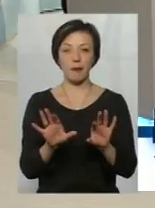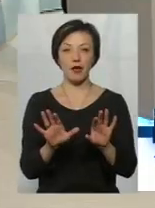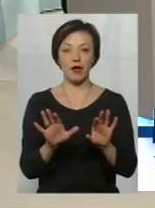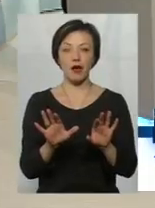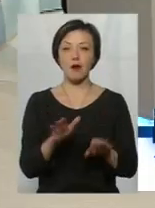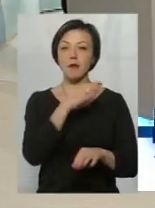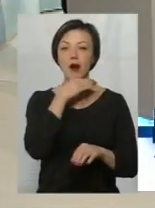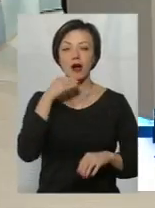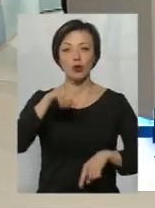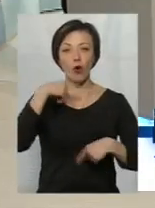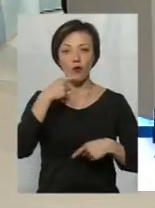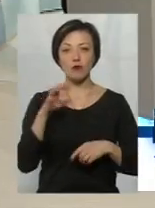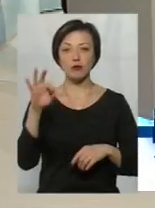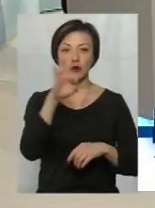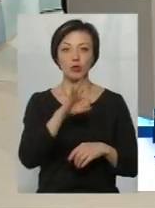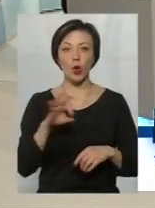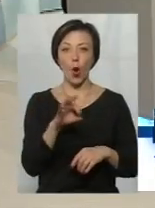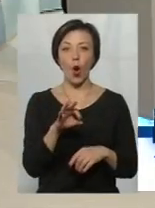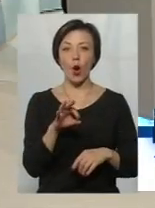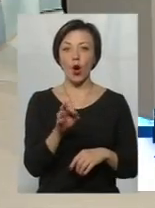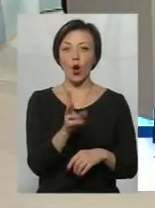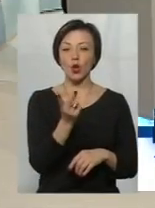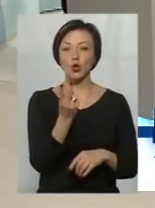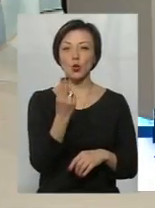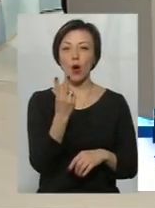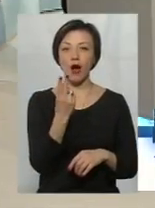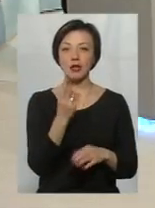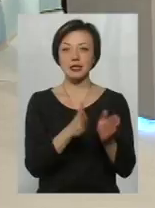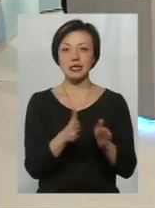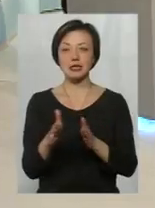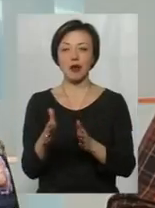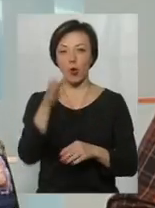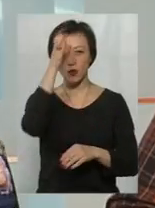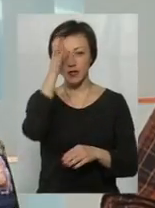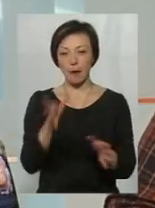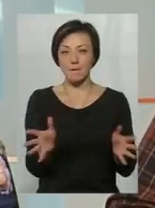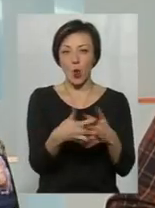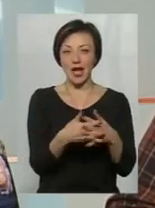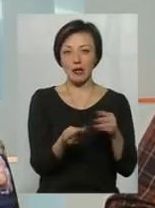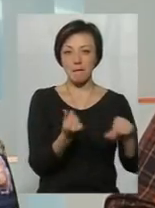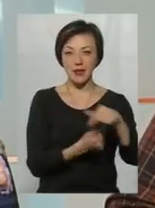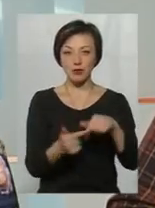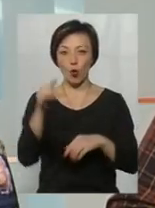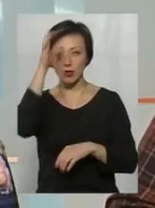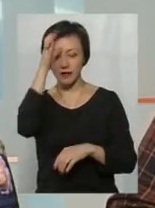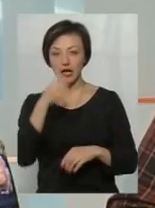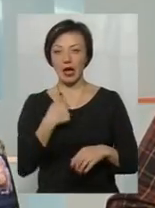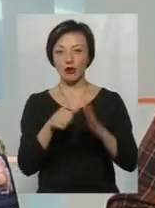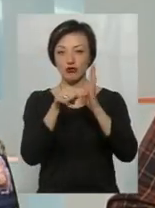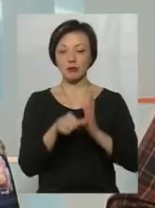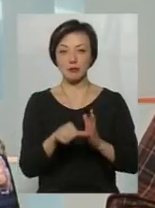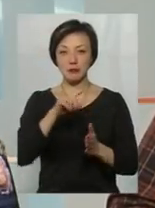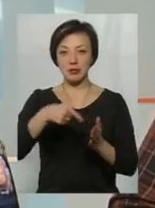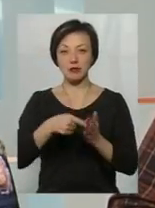дуже багато говориться про дуальну систему освіти, поєднання бізнесу і освіти. Я нещодавно, десь пів року тому, був в